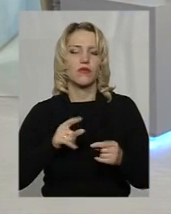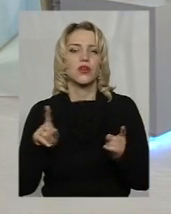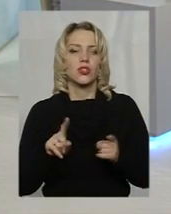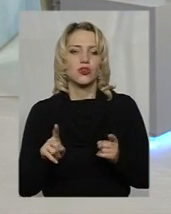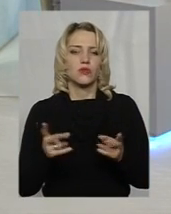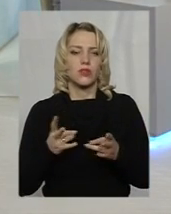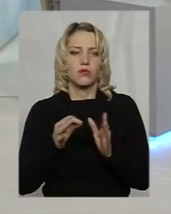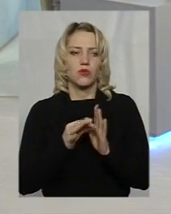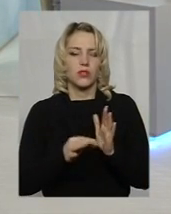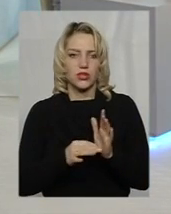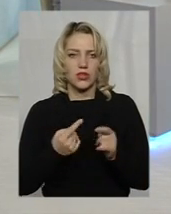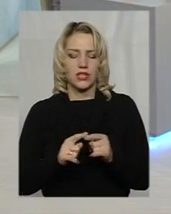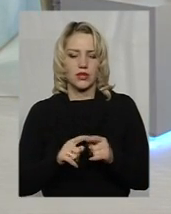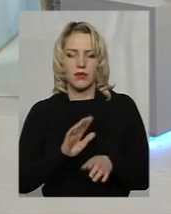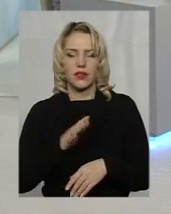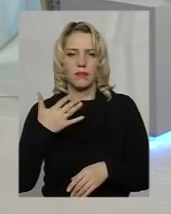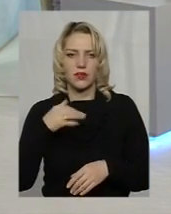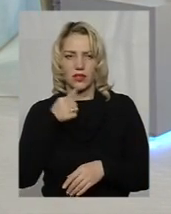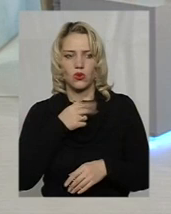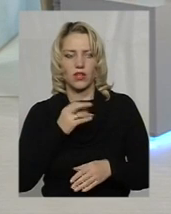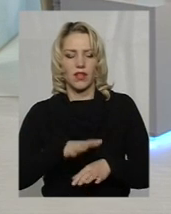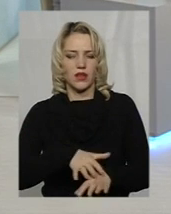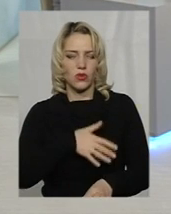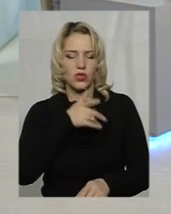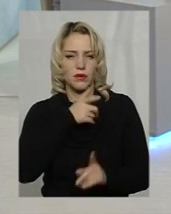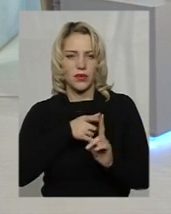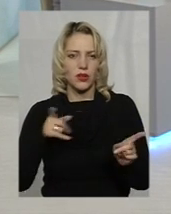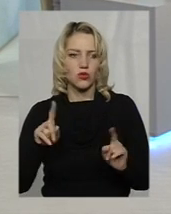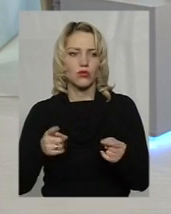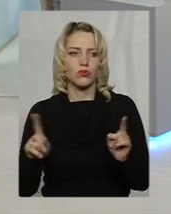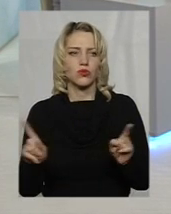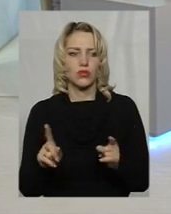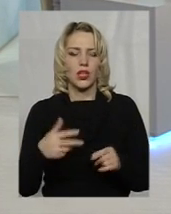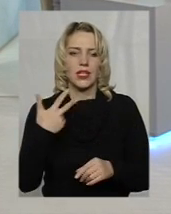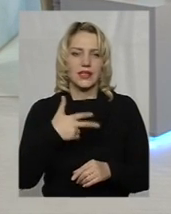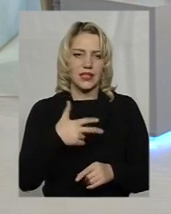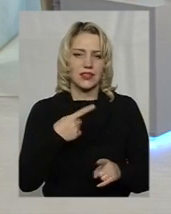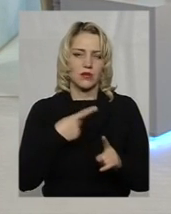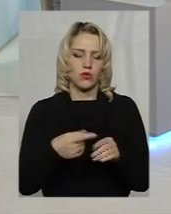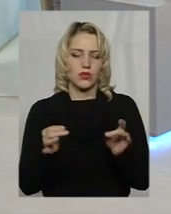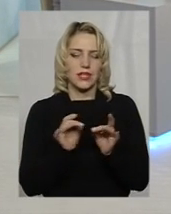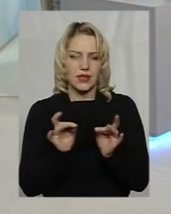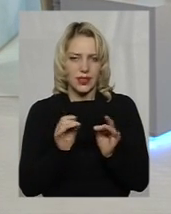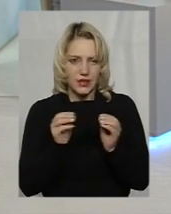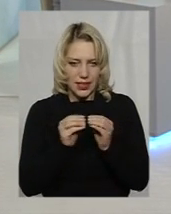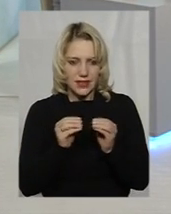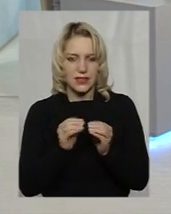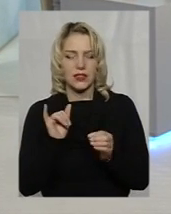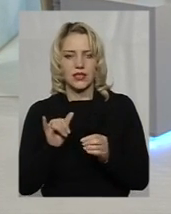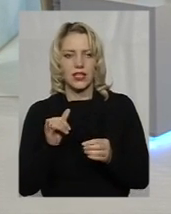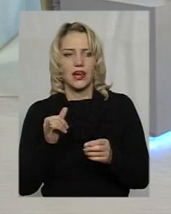потрібно оцінити тепер не на 50 років, а на нас значно довший період, тому, що ми 30 плюс 10, і тепер ще